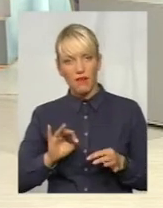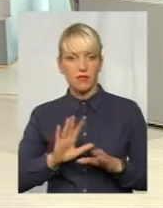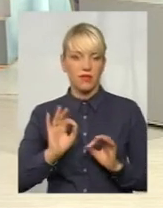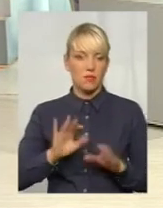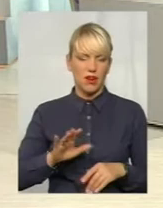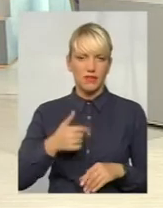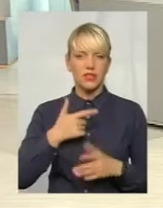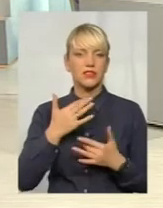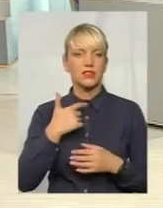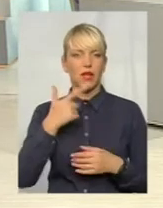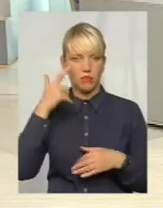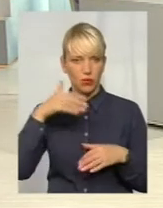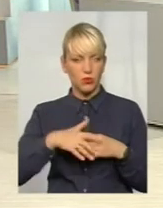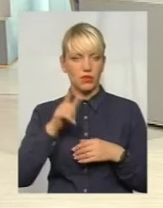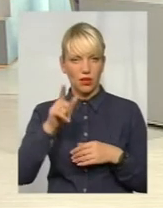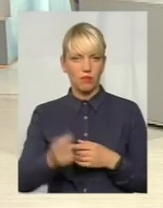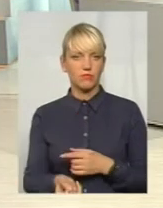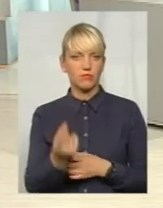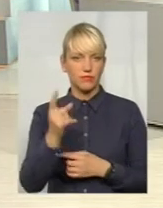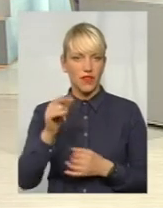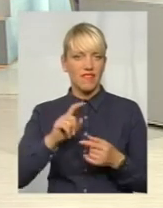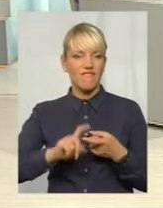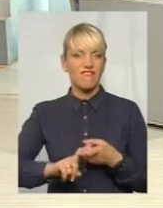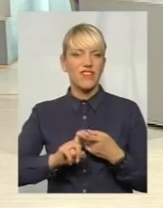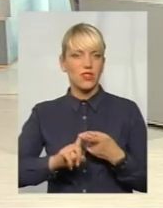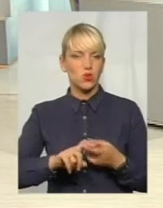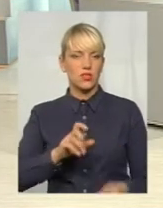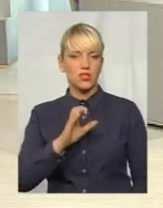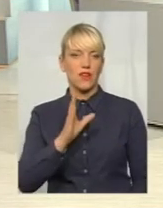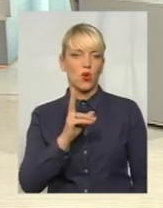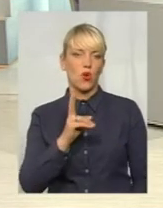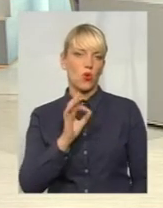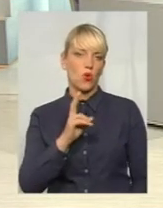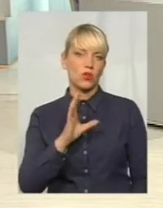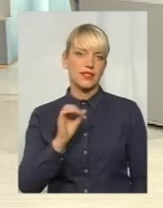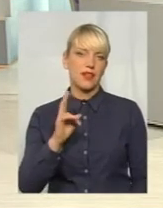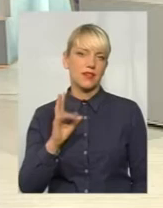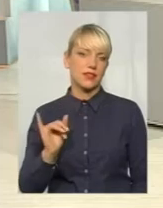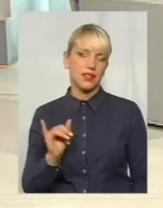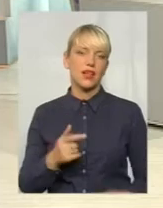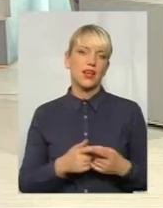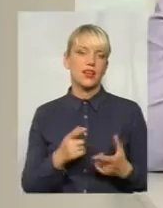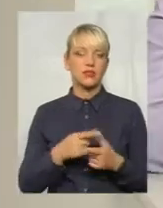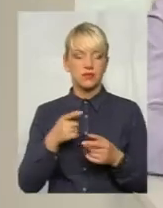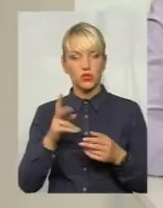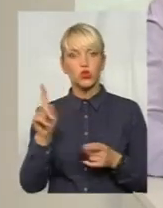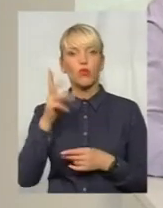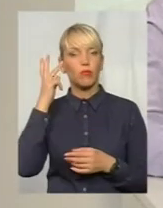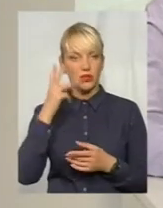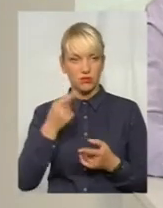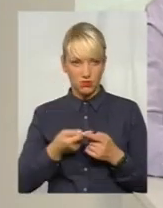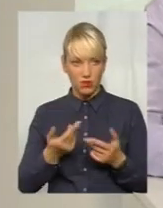так орієнтуюся, там просто зараз якраз спалах цього вірусу. Що з ним в Хмельницькому? Чи справді це є? І як від нього